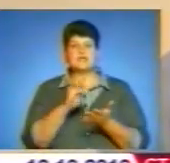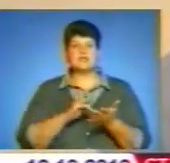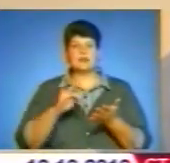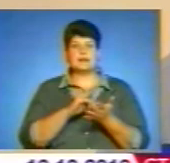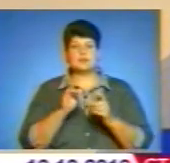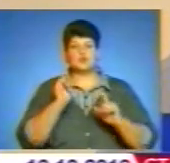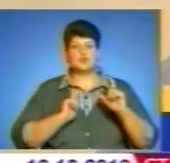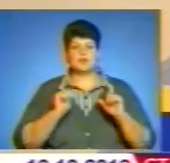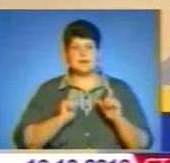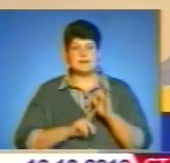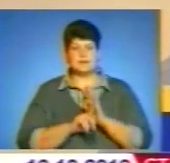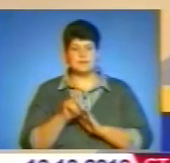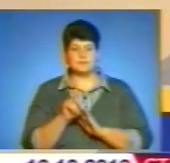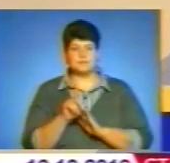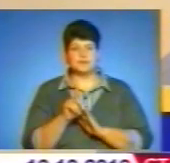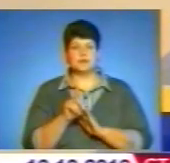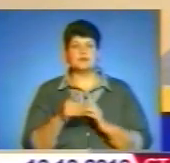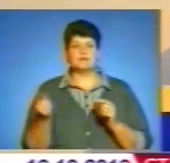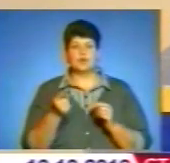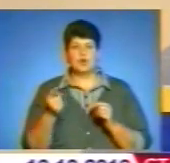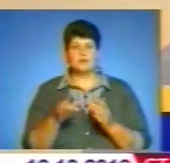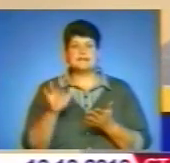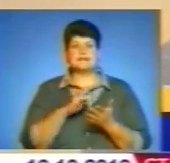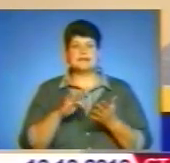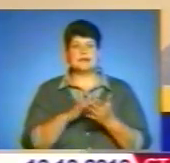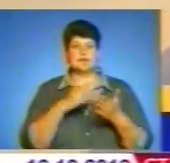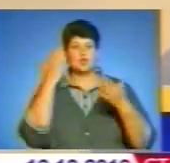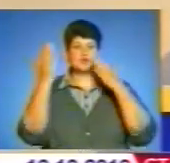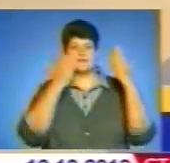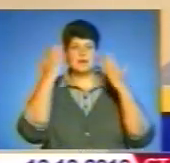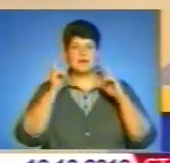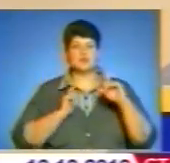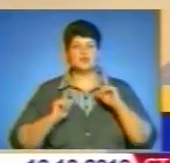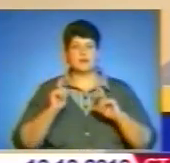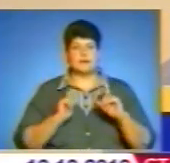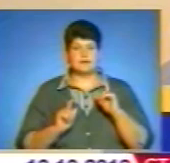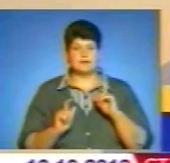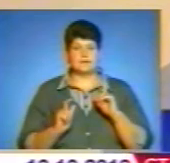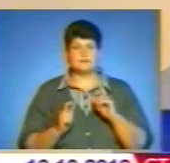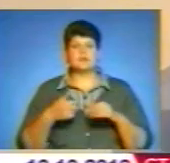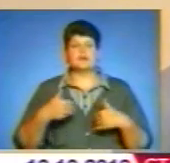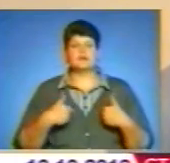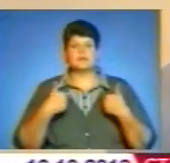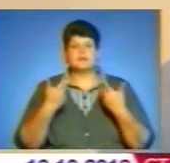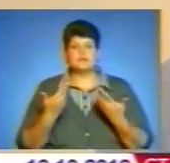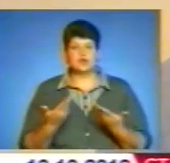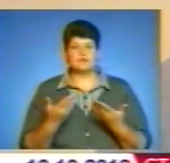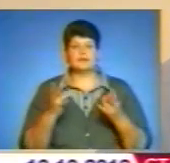що секрет. У підсумку кожна команда запропонує свій проєкт, як зробити «Тернопіль столицею студентів». Ми хочемо започаткувати